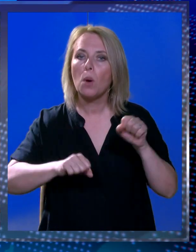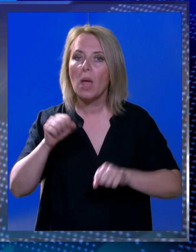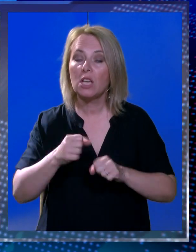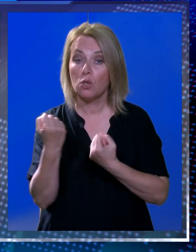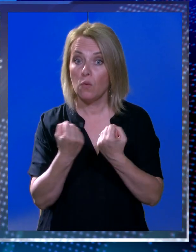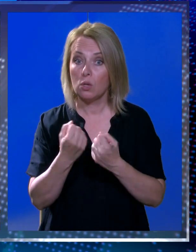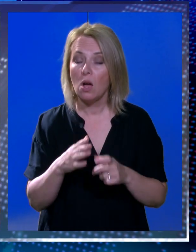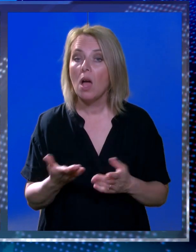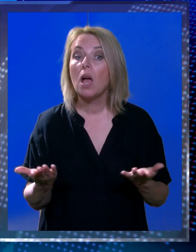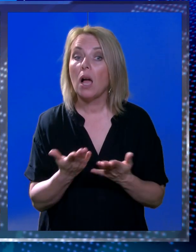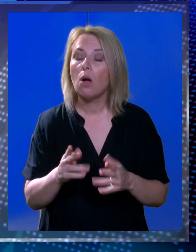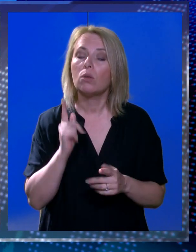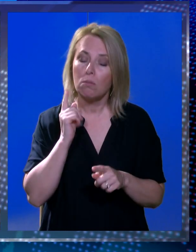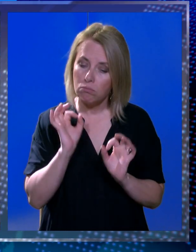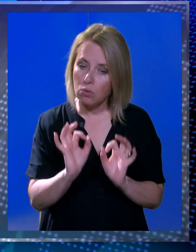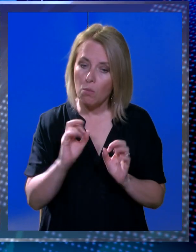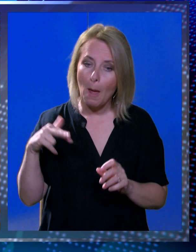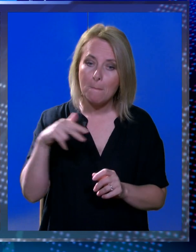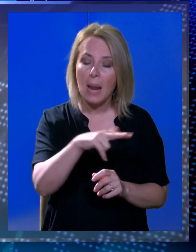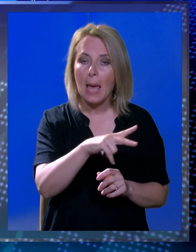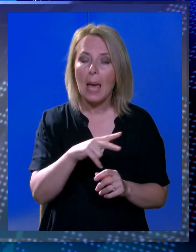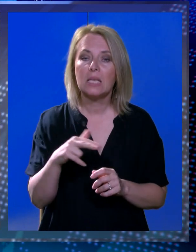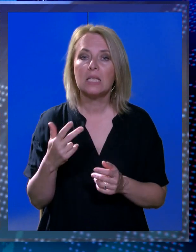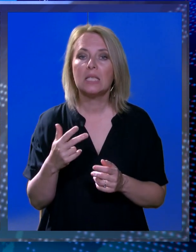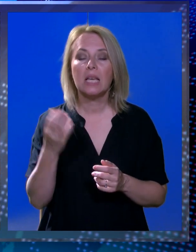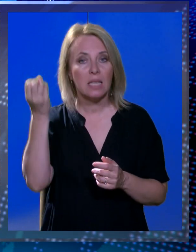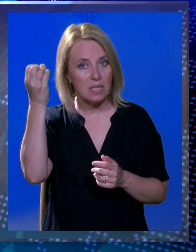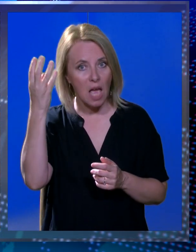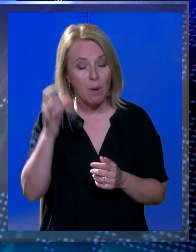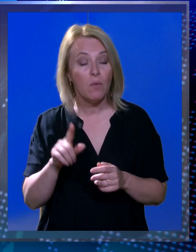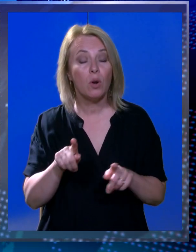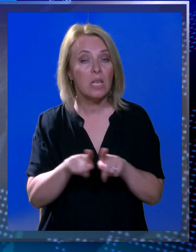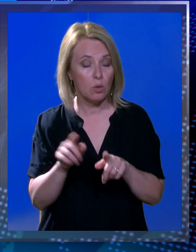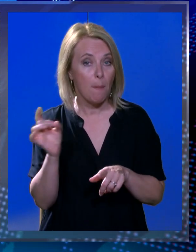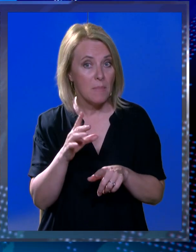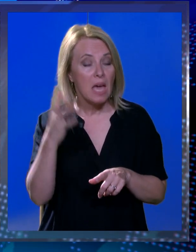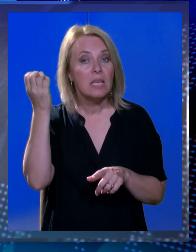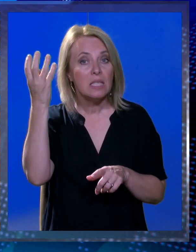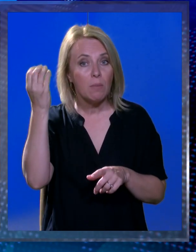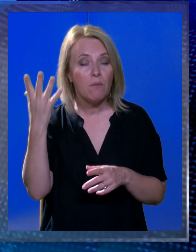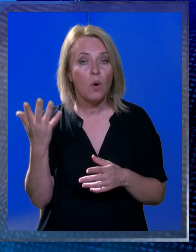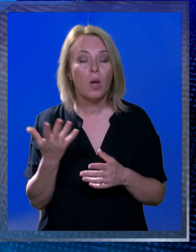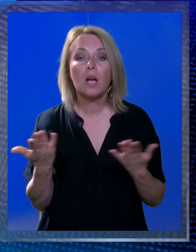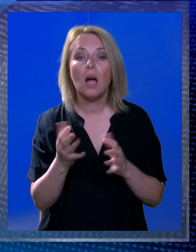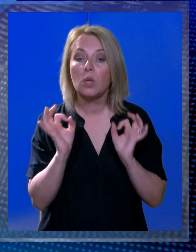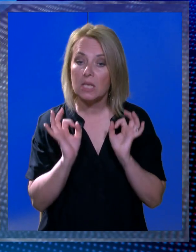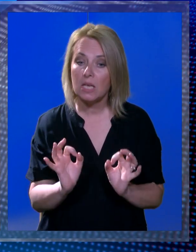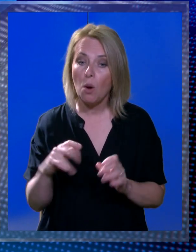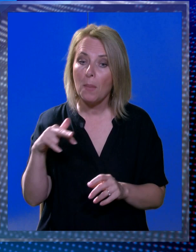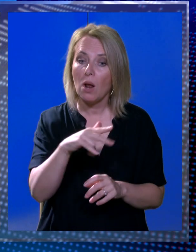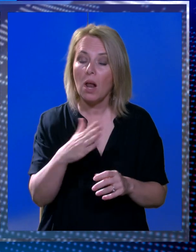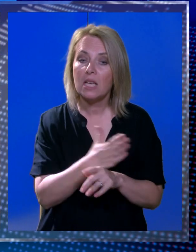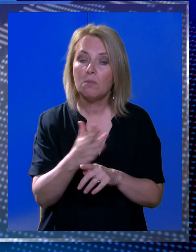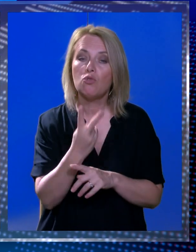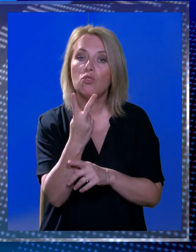Kako da ispravno prelaze preko pješačkog prijelaza sa semaforom i bez semafora. Kako da sigurno